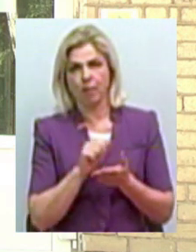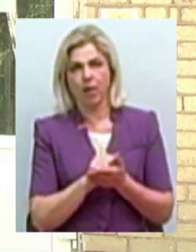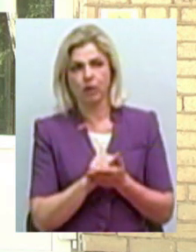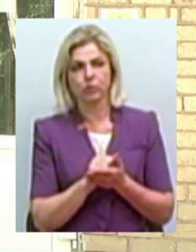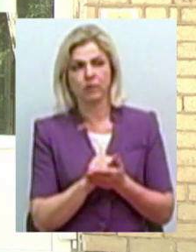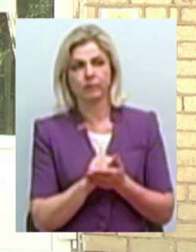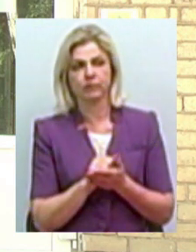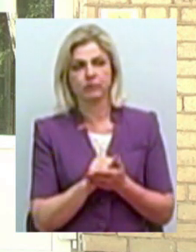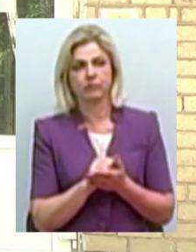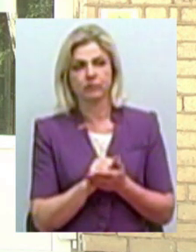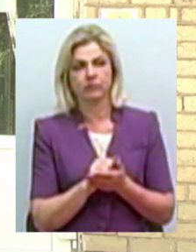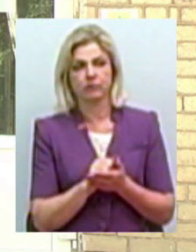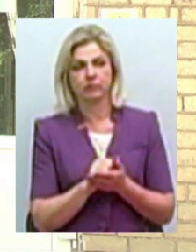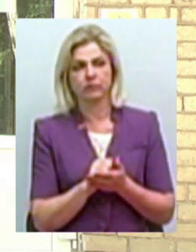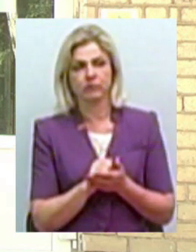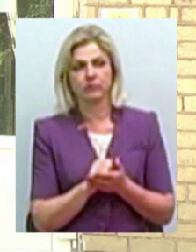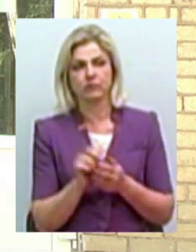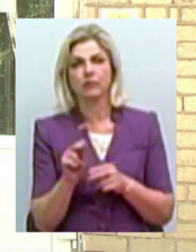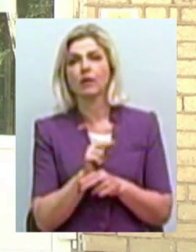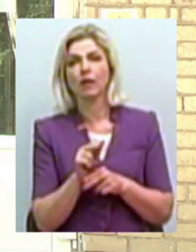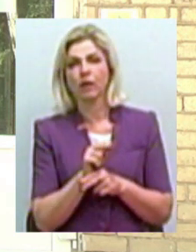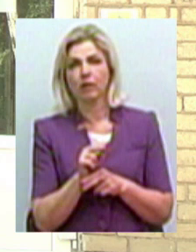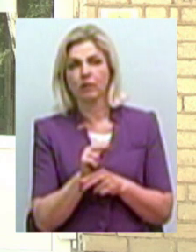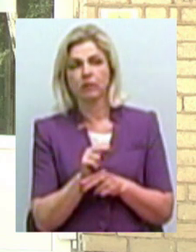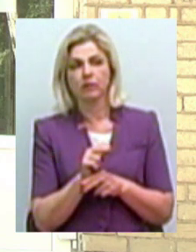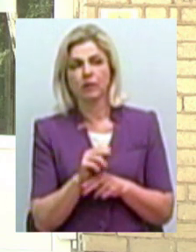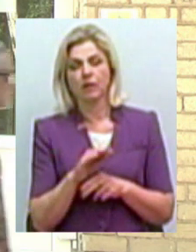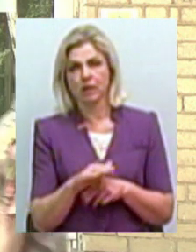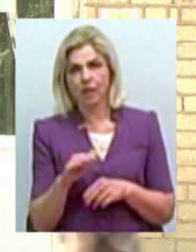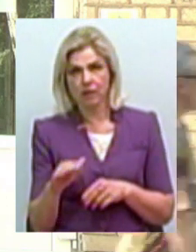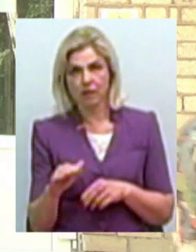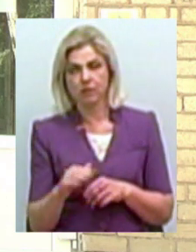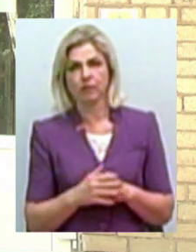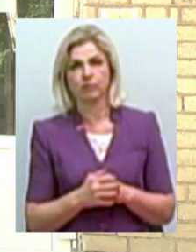ліченням дитини.